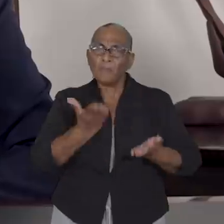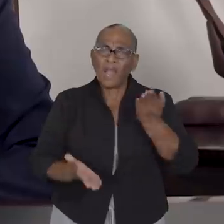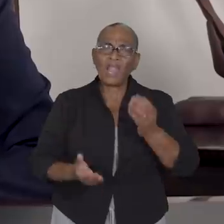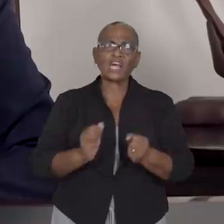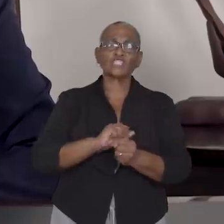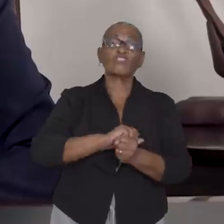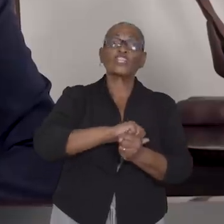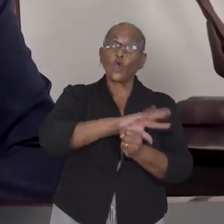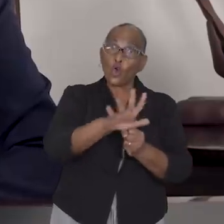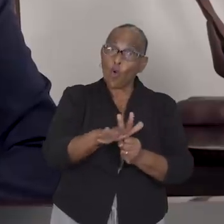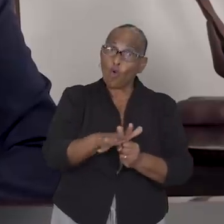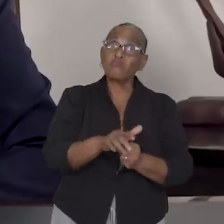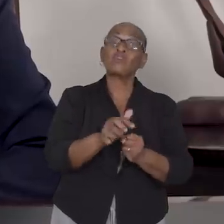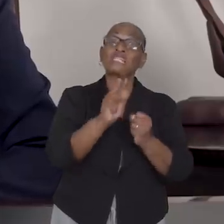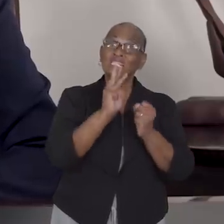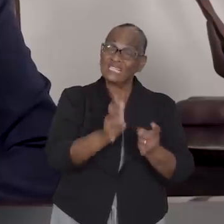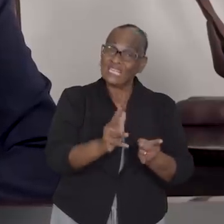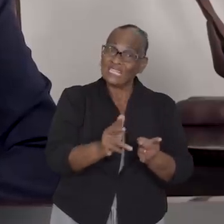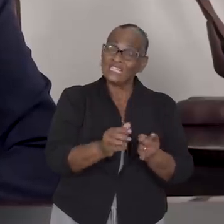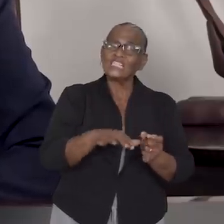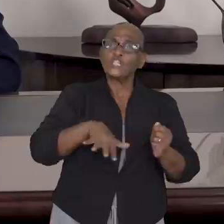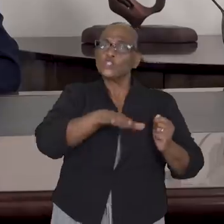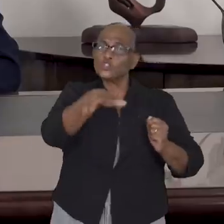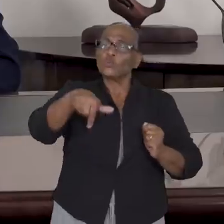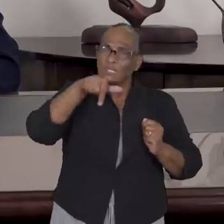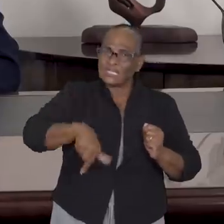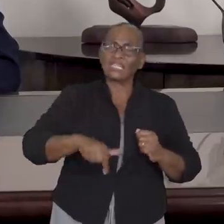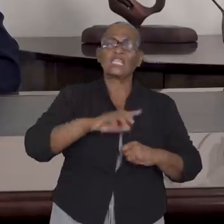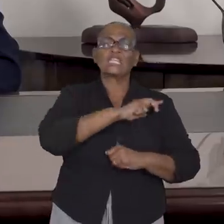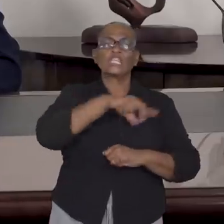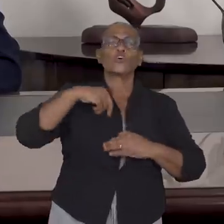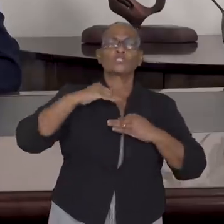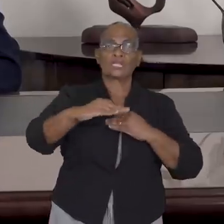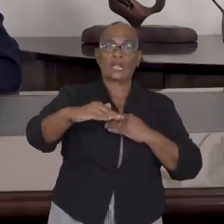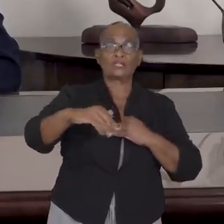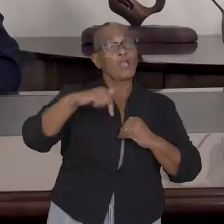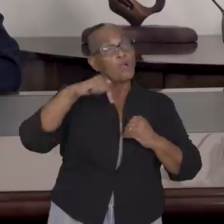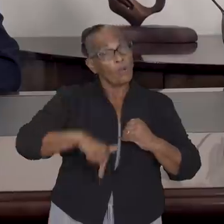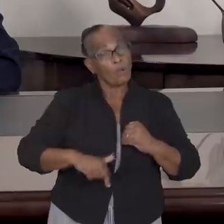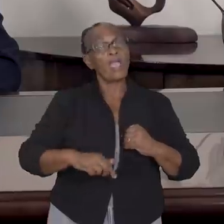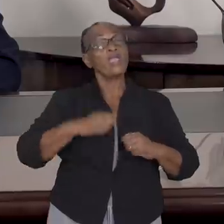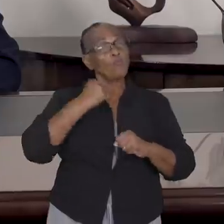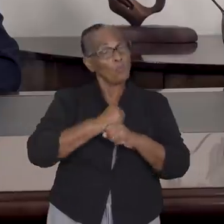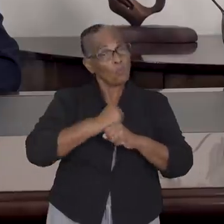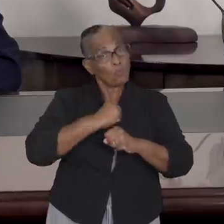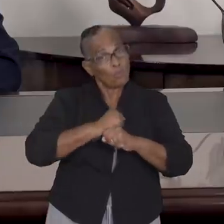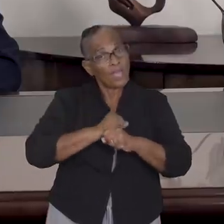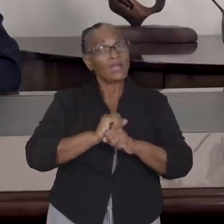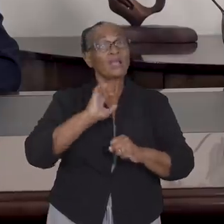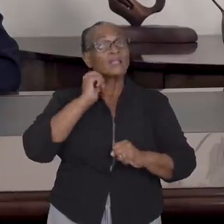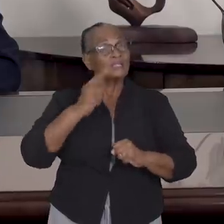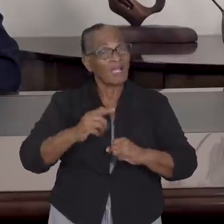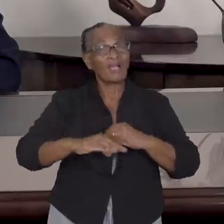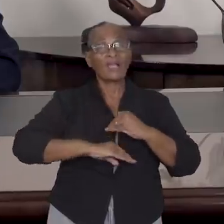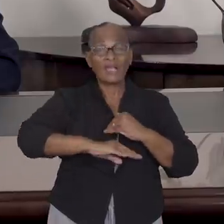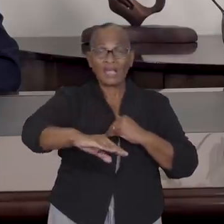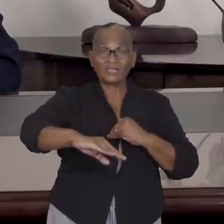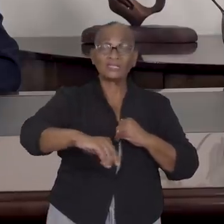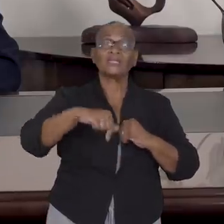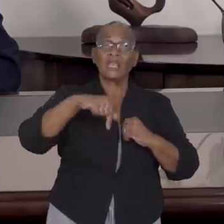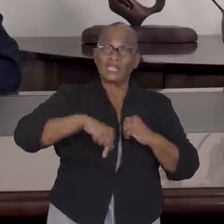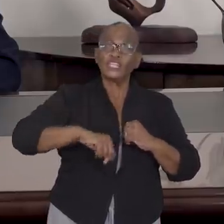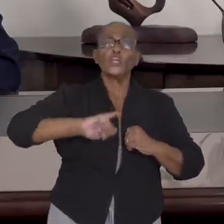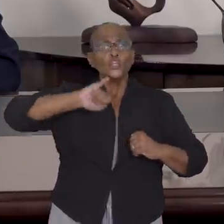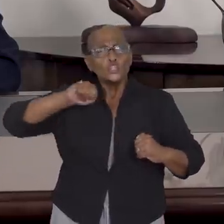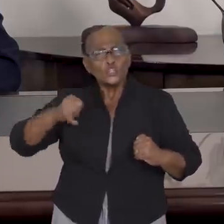-19 situatie in ons land. We maken ons klaar om indachtig ons regeerakkoord te komen